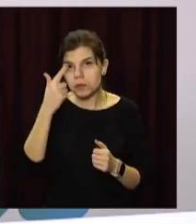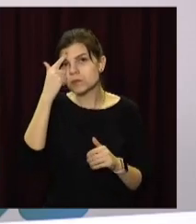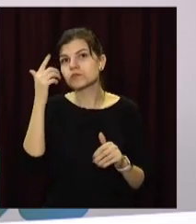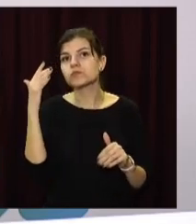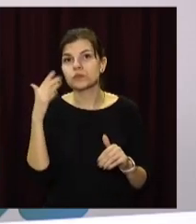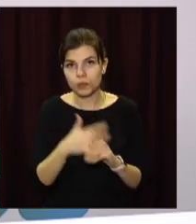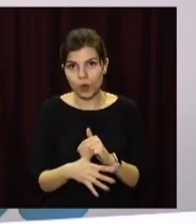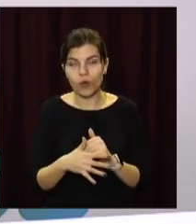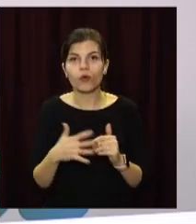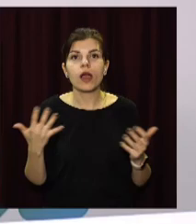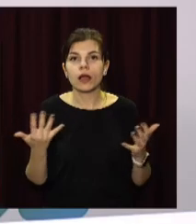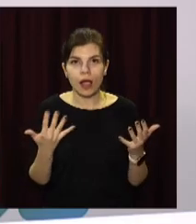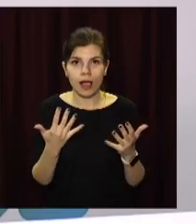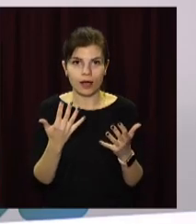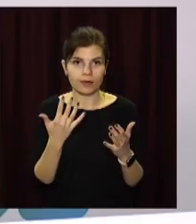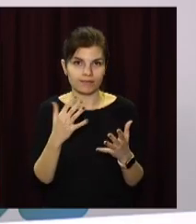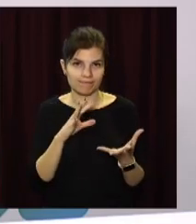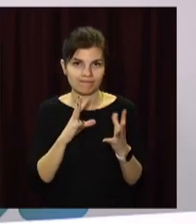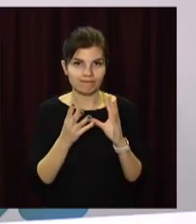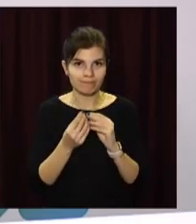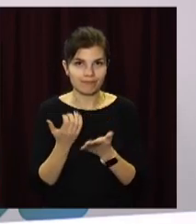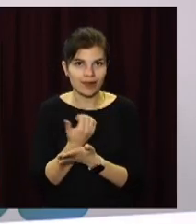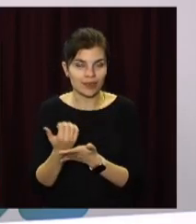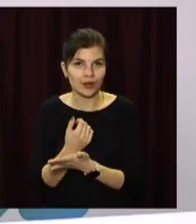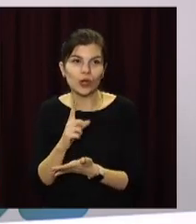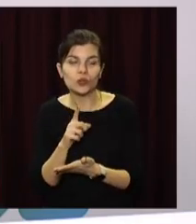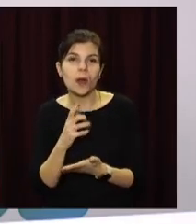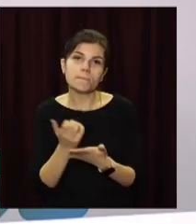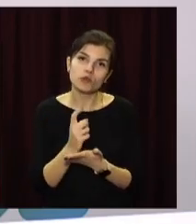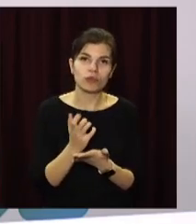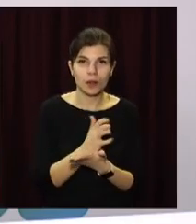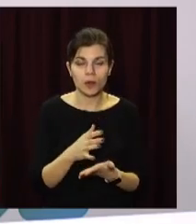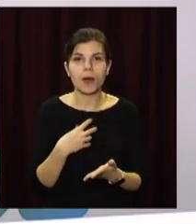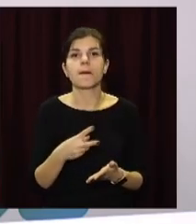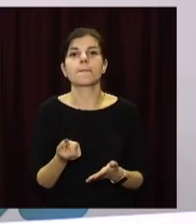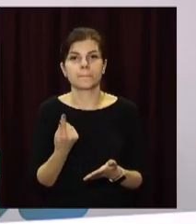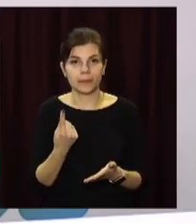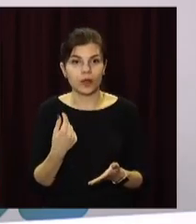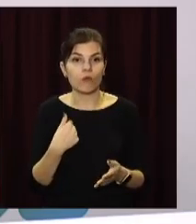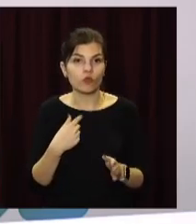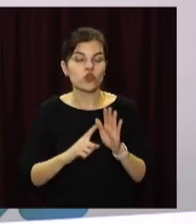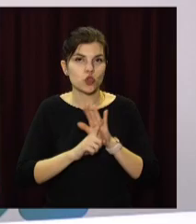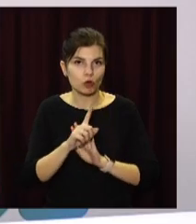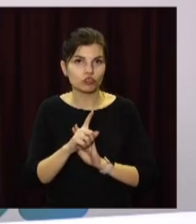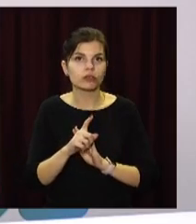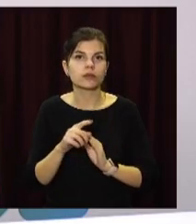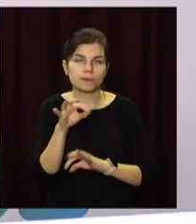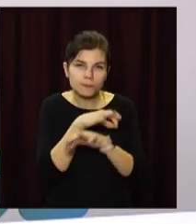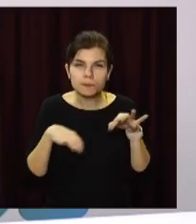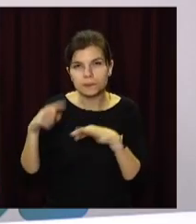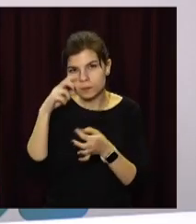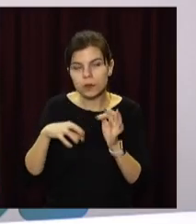перспективність розробки, у нас почався етап проєктировання